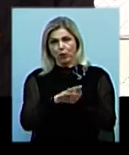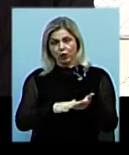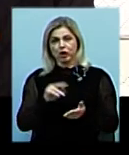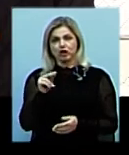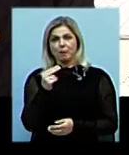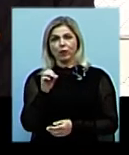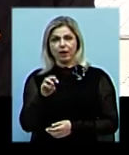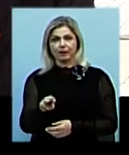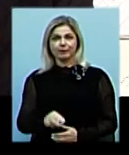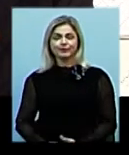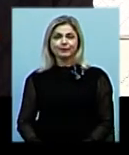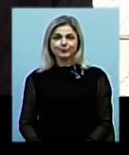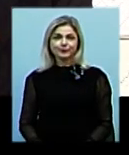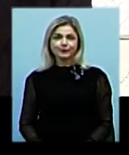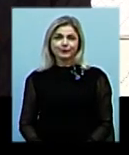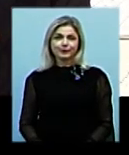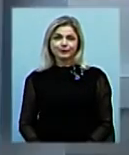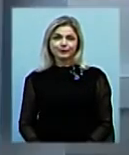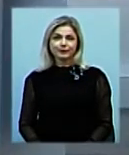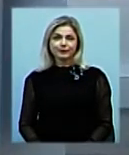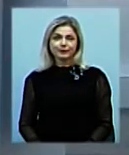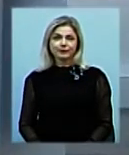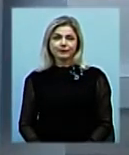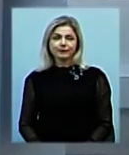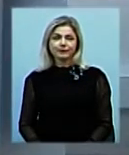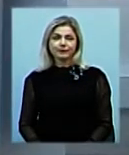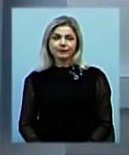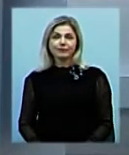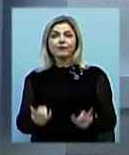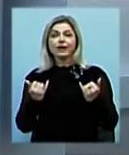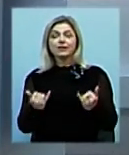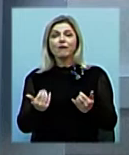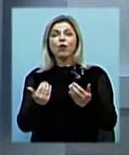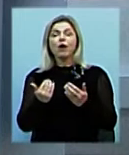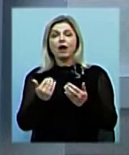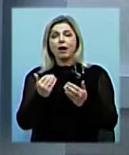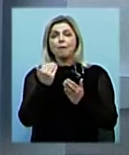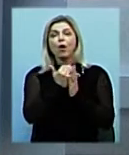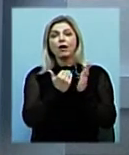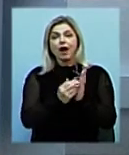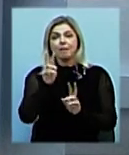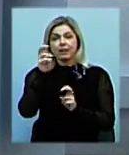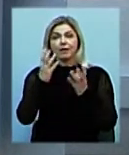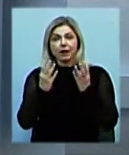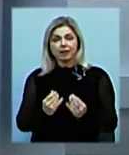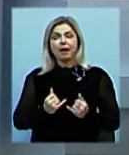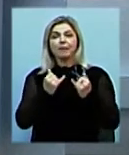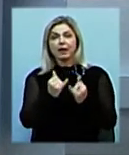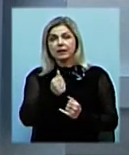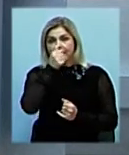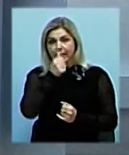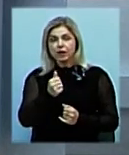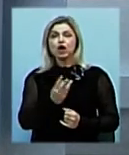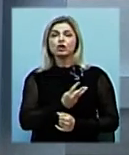Степанов, Ігор Чорний, телевізійні новини Миколаївщини. Сьогоднішній випуск програми «Тема дня» присвячений місячнику